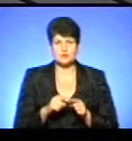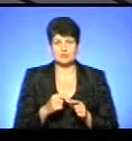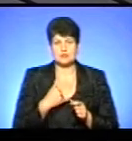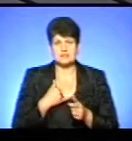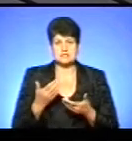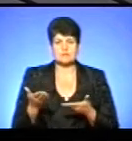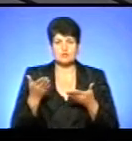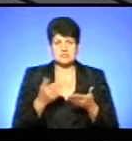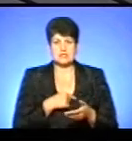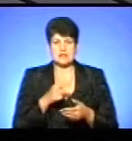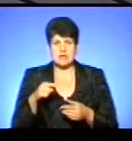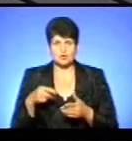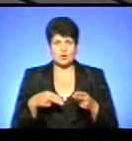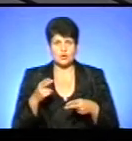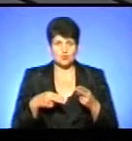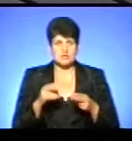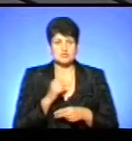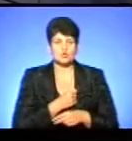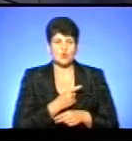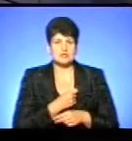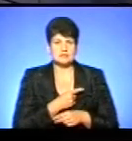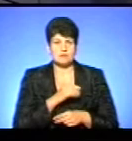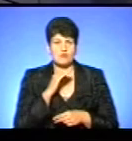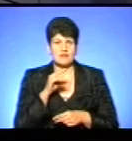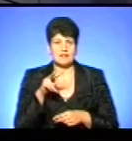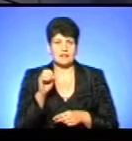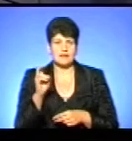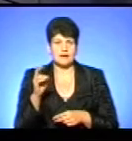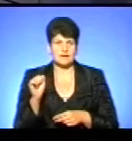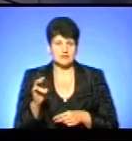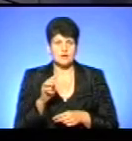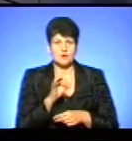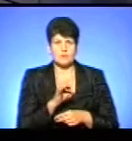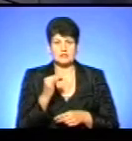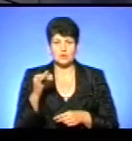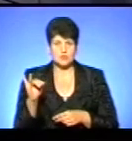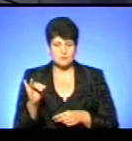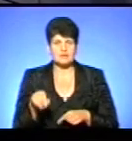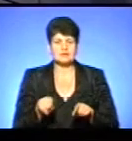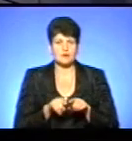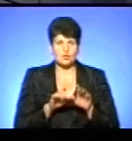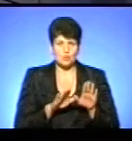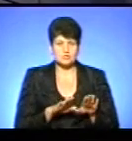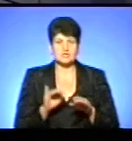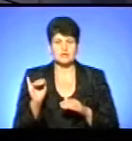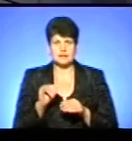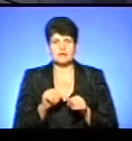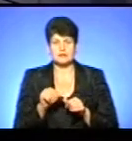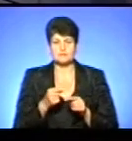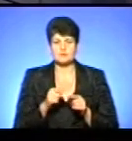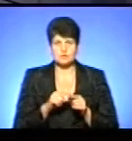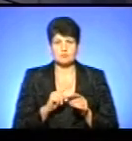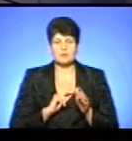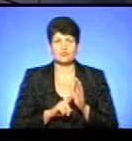кардіохірурга з Одеси, це професор Лекан Роман Йосипович також. І крім цього, ми, звичайно,